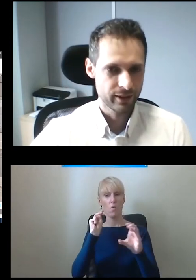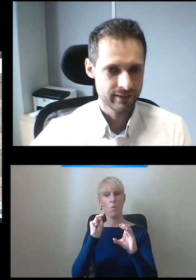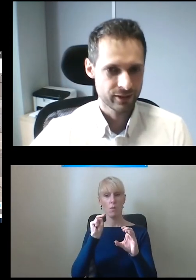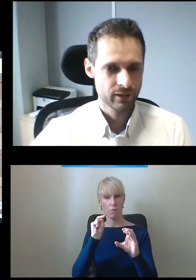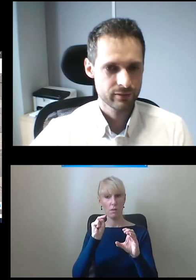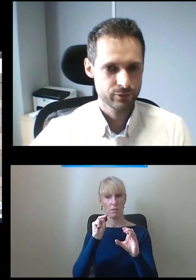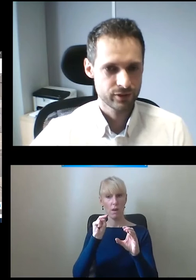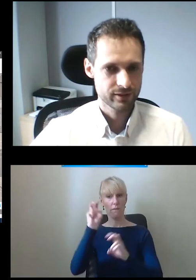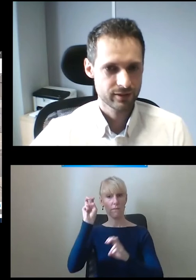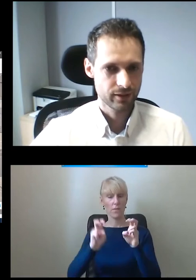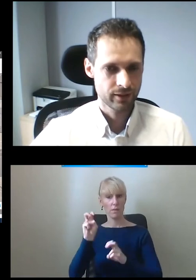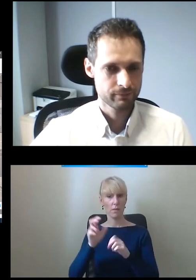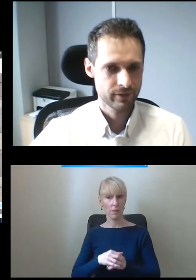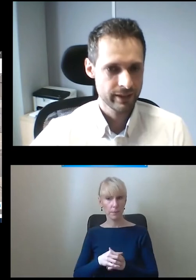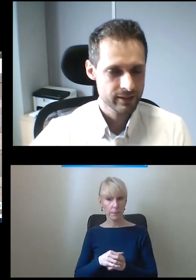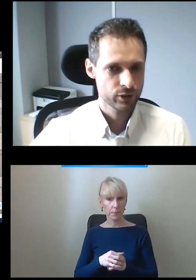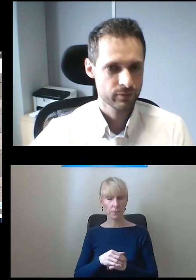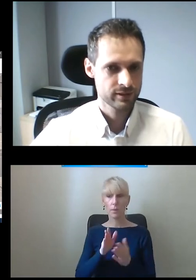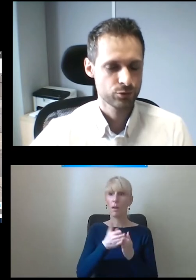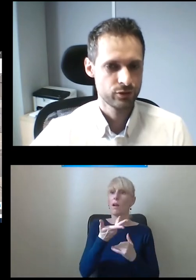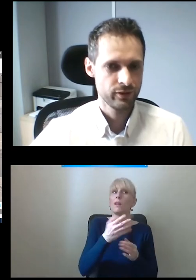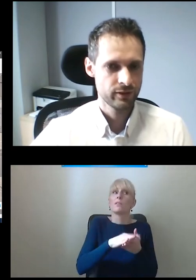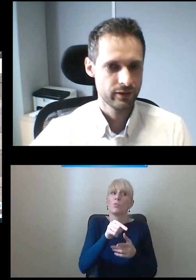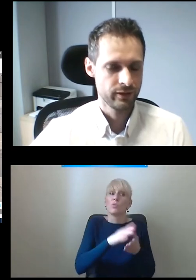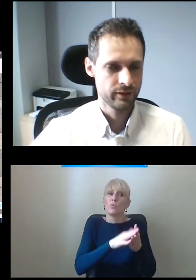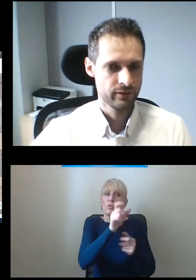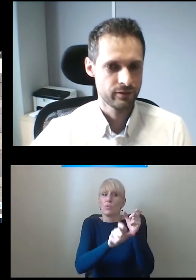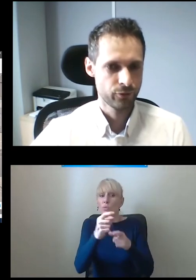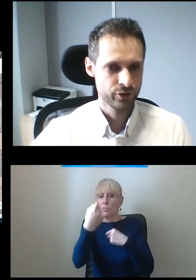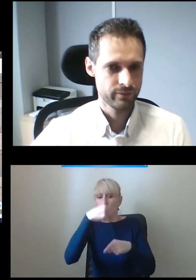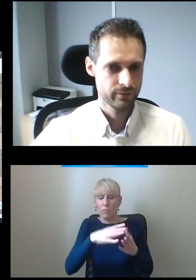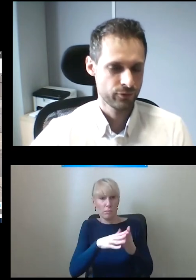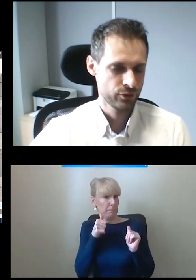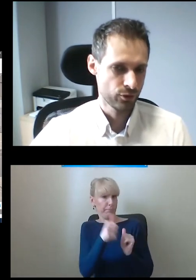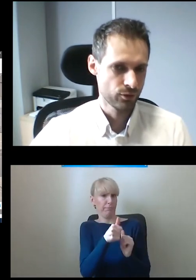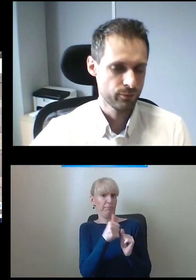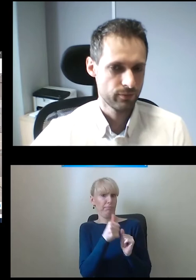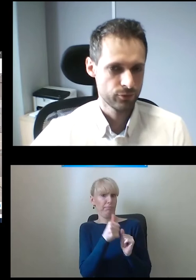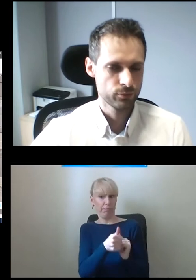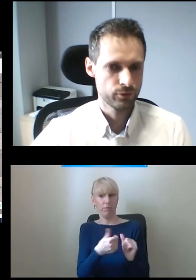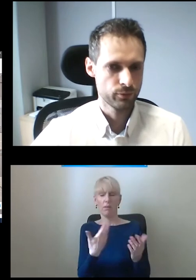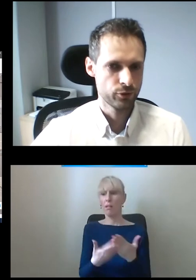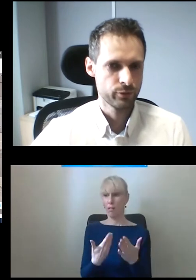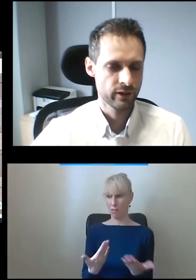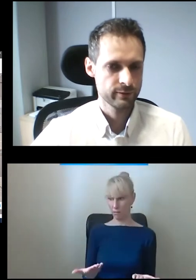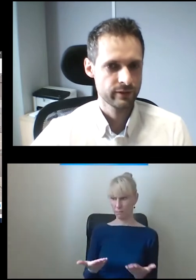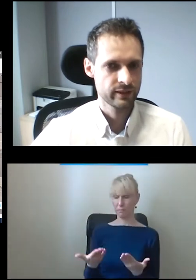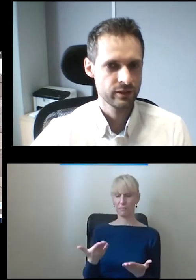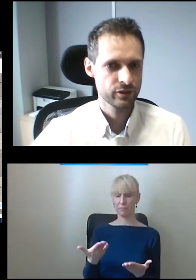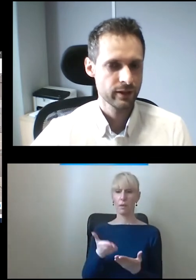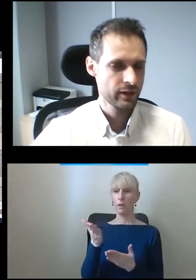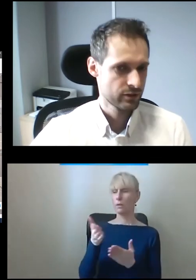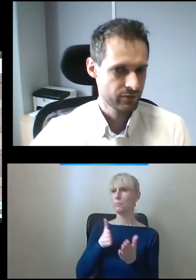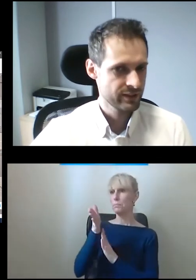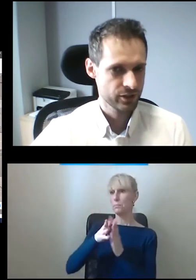sobie i naciskają ten przycisk. Klient potem chce użyć windy i dzwoni do biura w sprawie